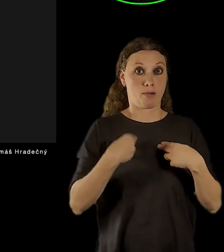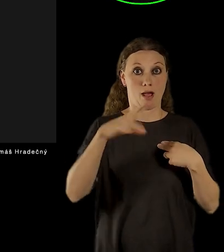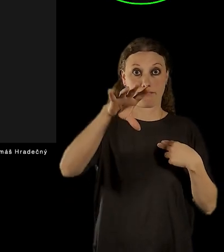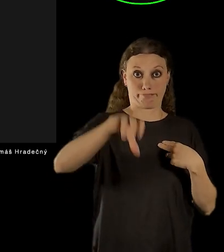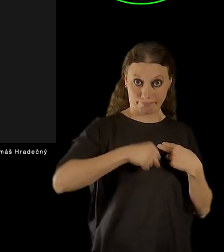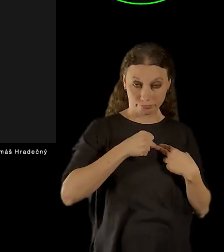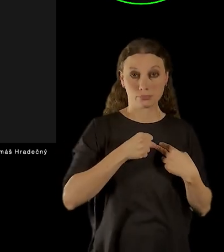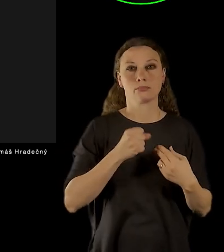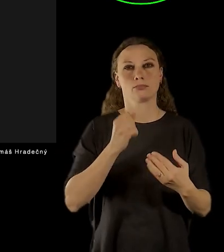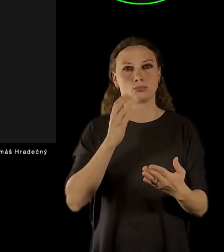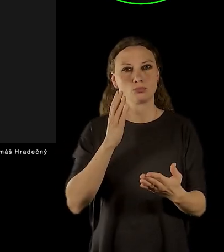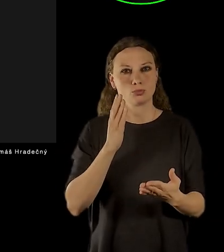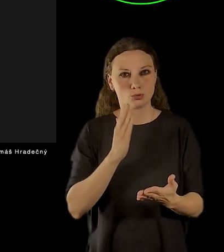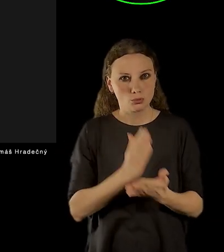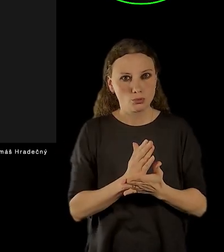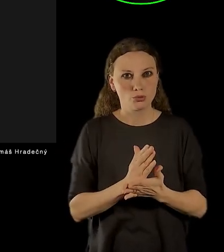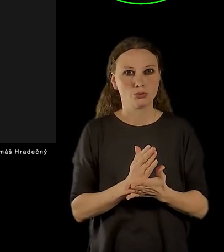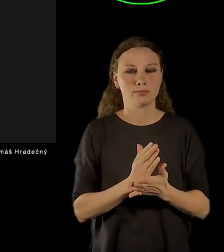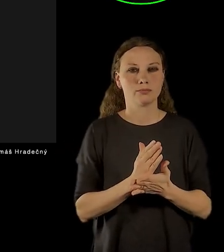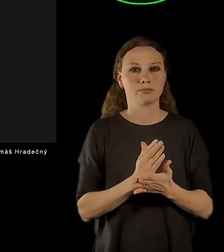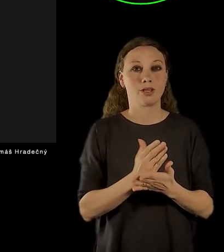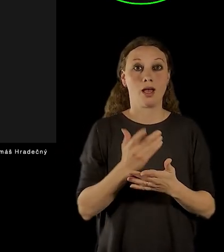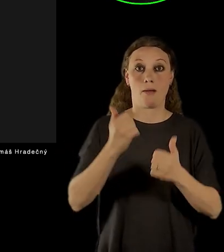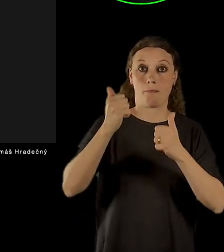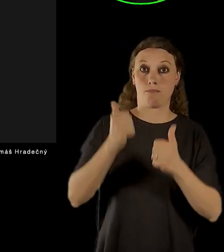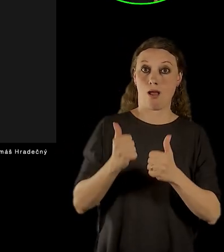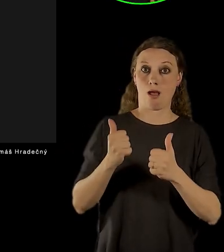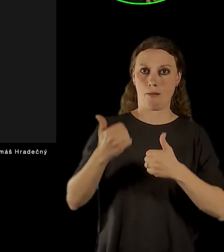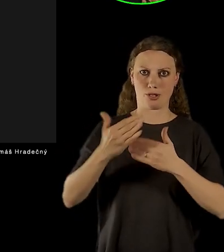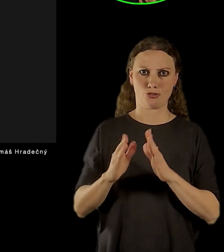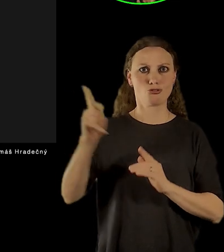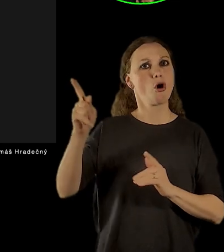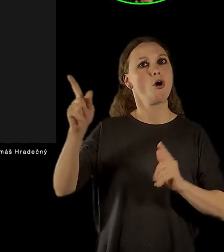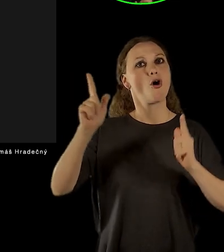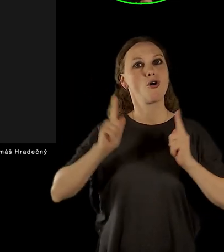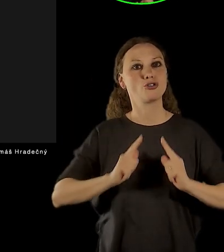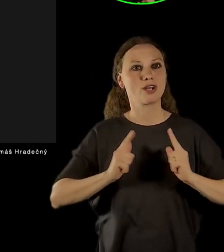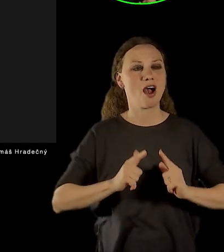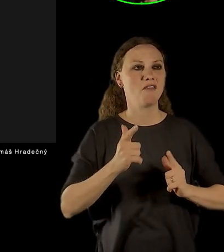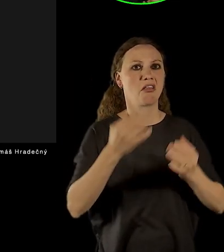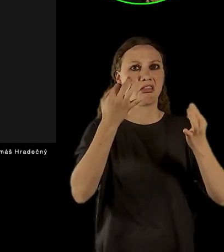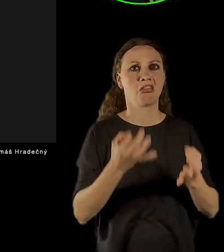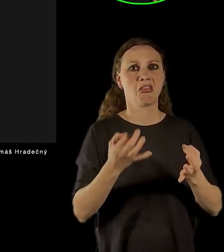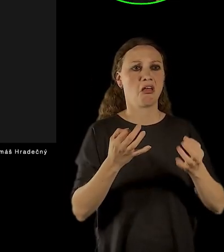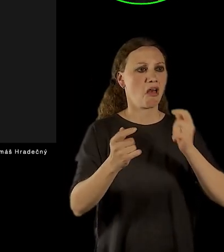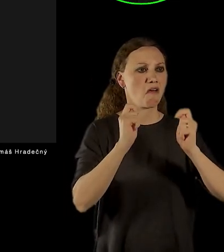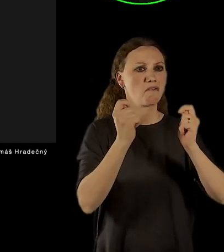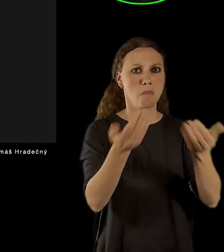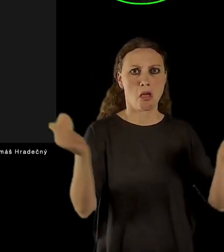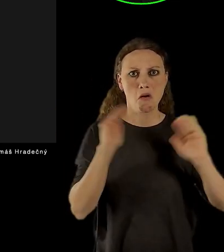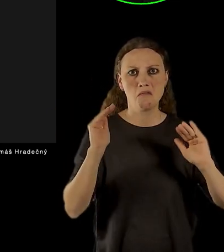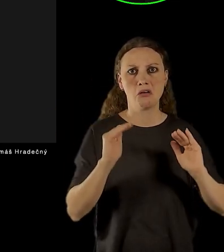kdy očekávání města Prahy bylo vymalujeme, rozvedeme